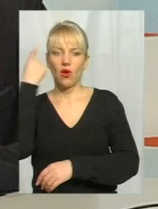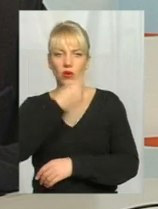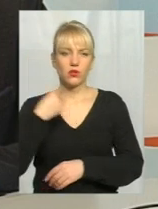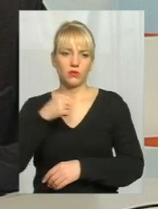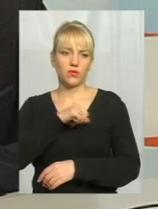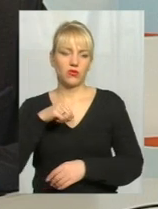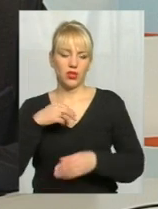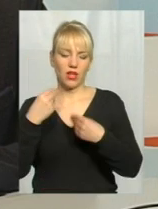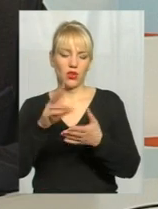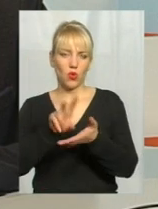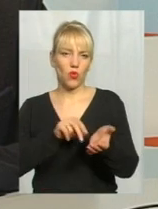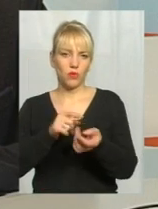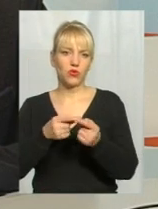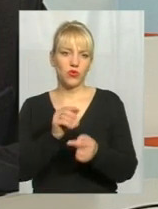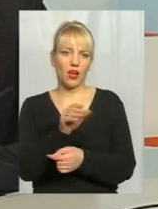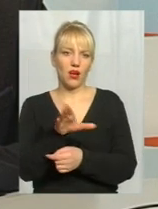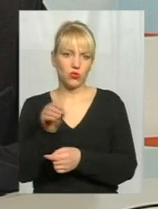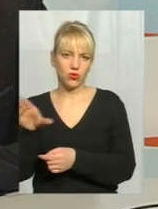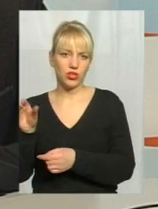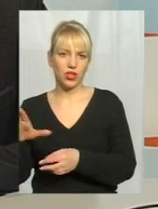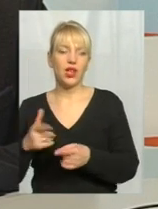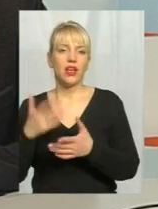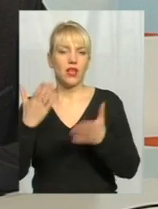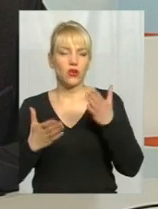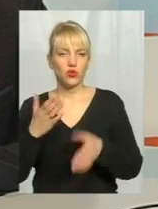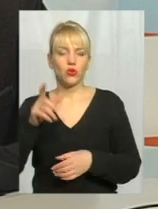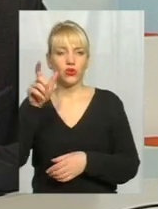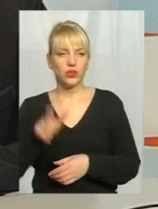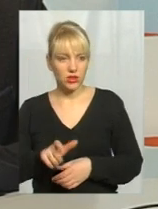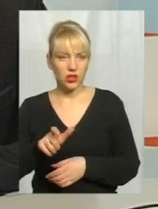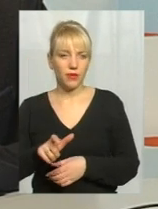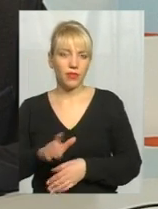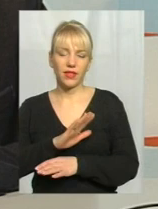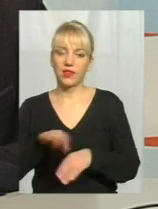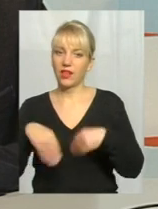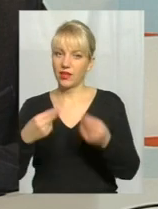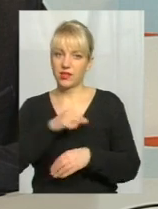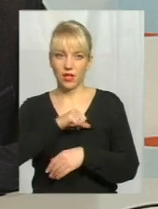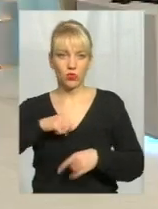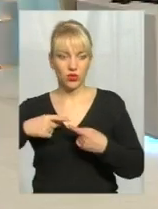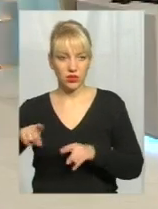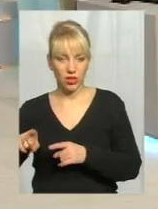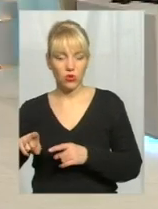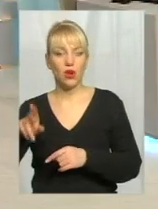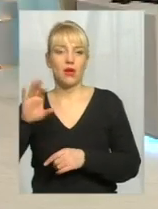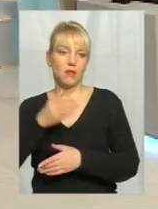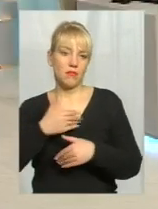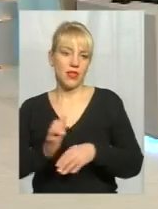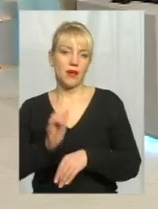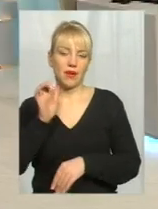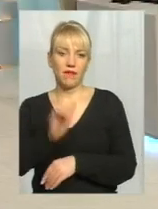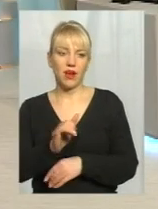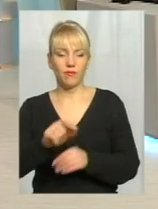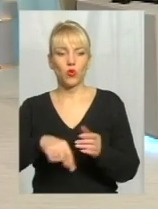надати копії цієї карточки. Якщо людина не надасть її самостійно, ми направляємо в